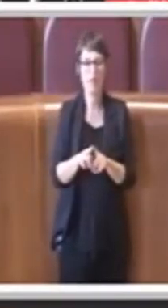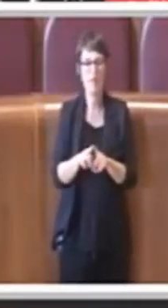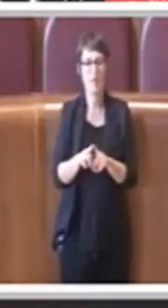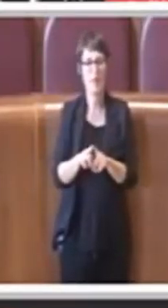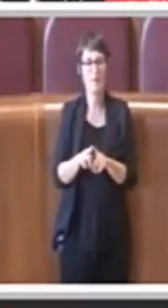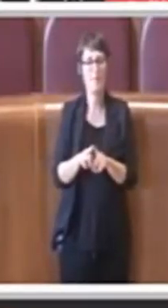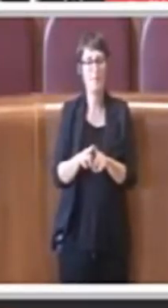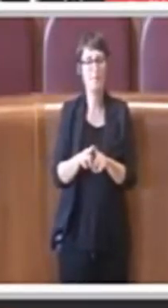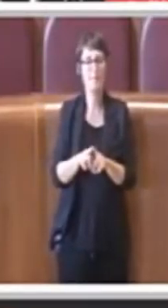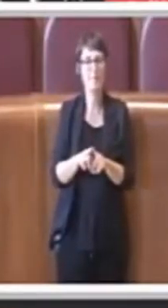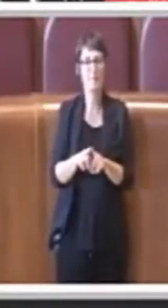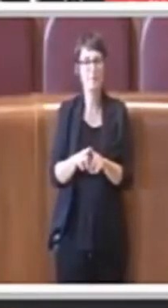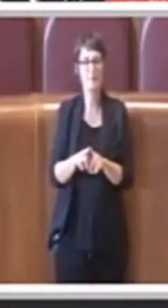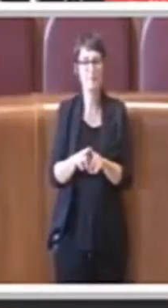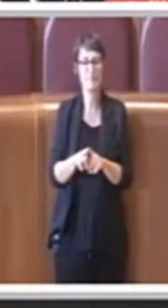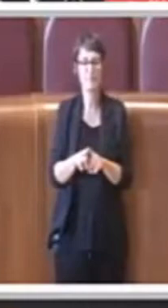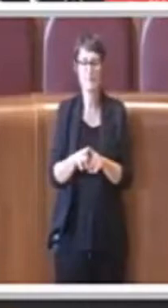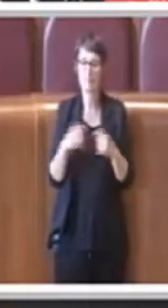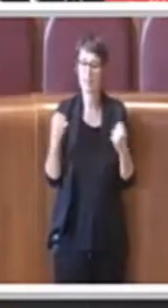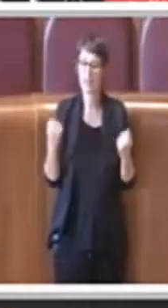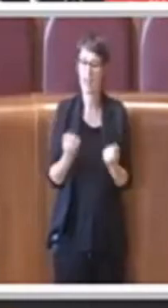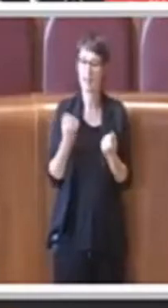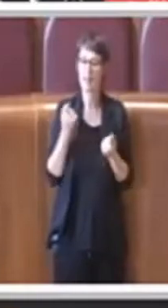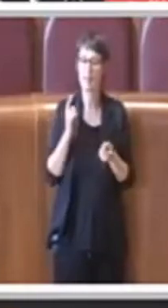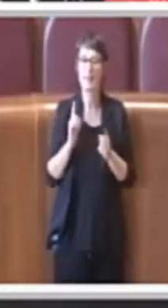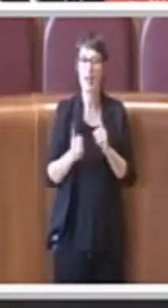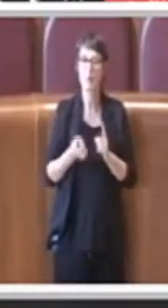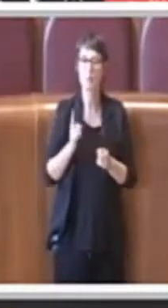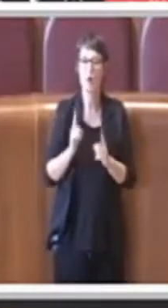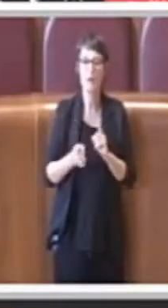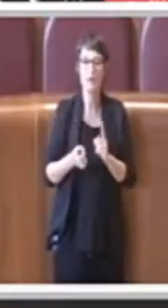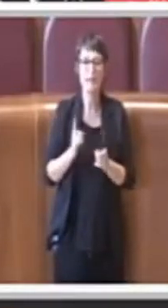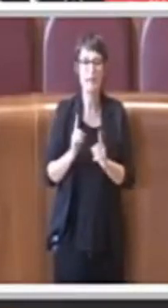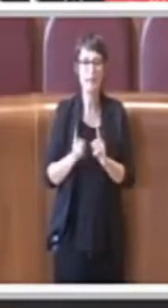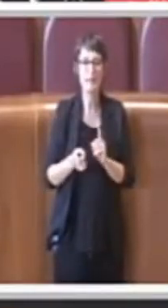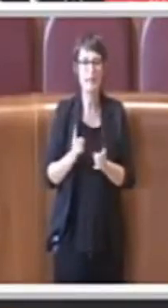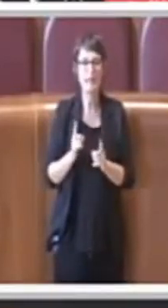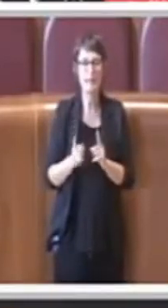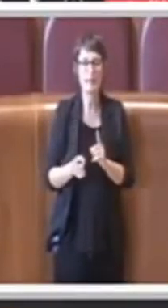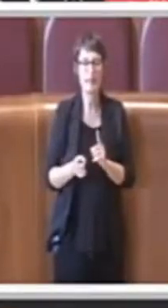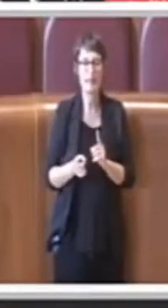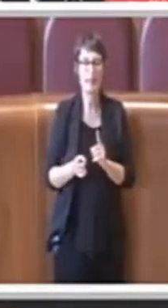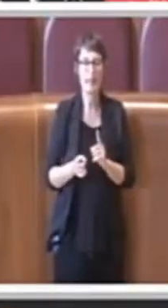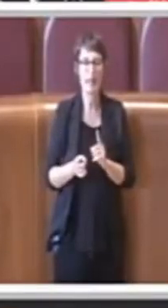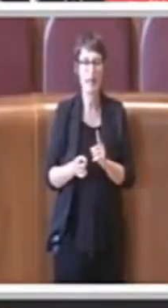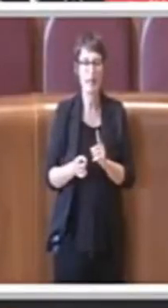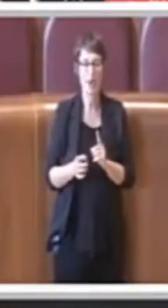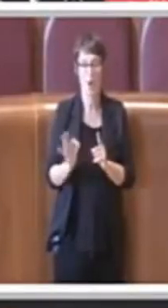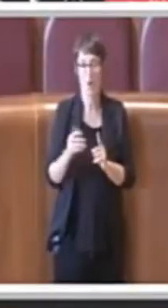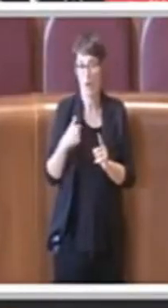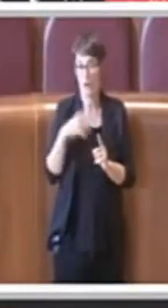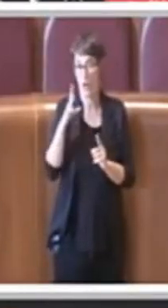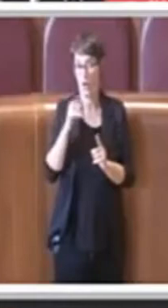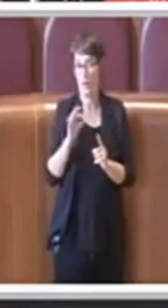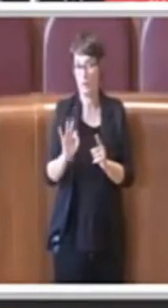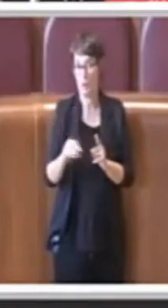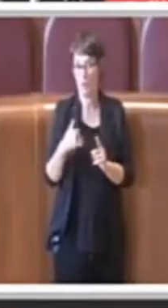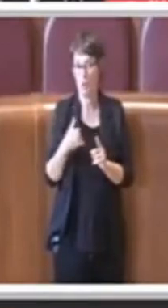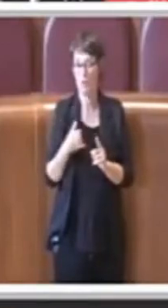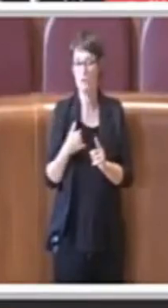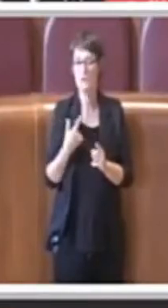alle attività politiche svolte, o almeno così io l'ho interpretata,